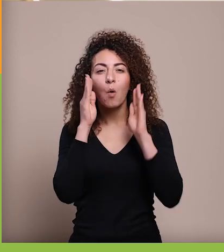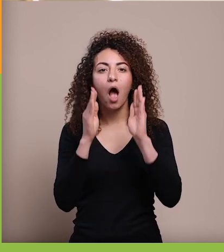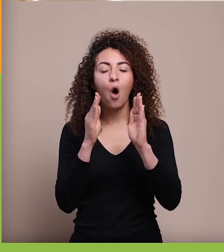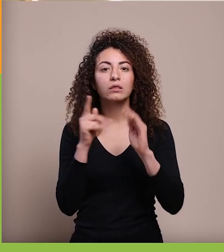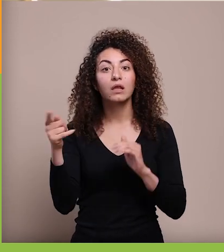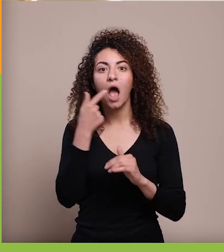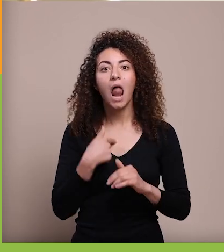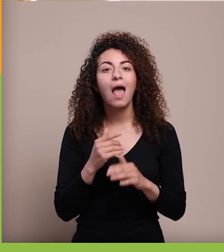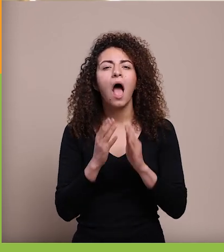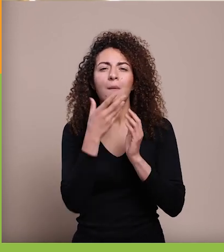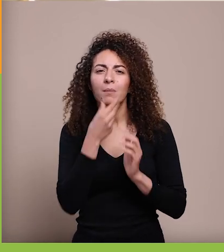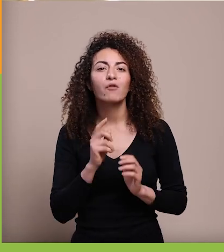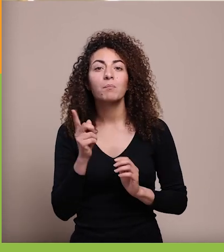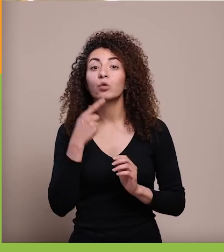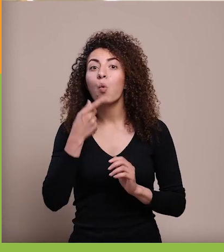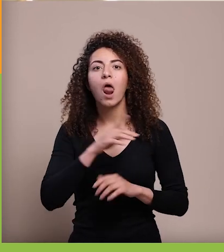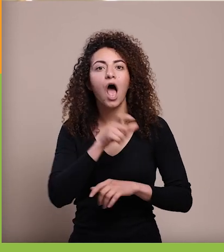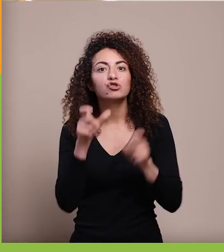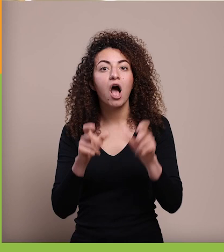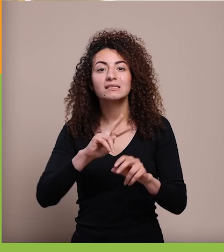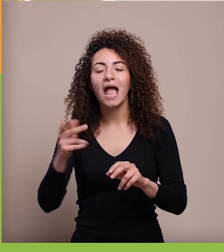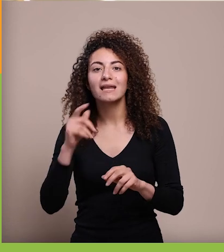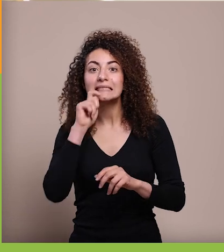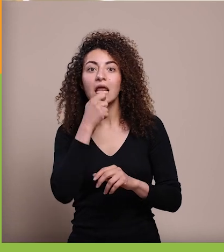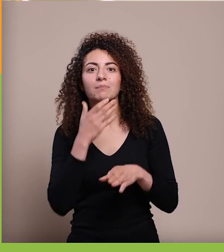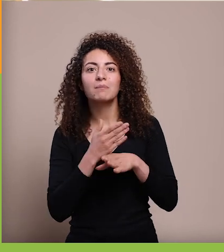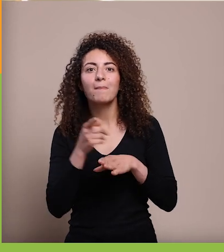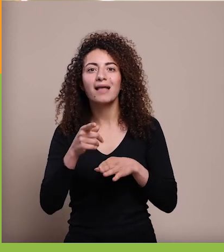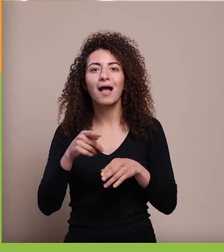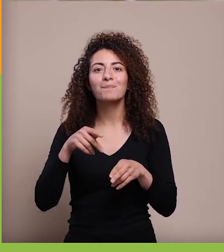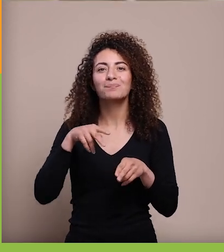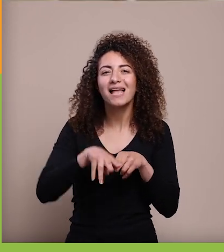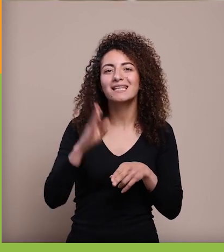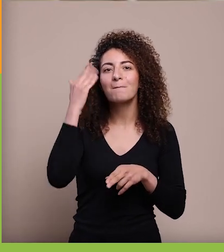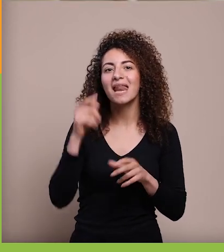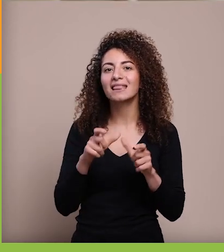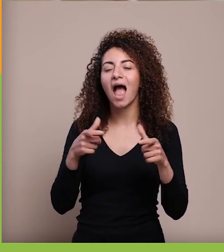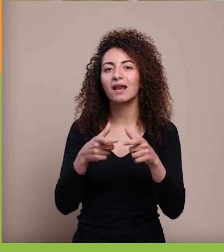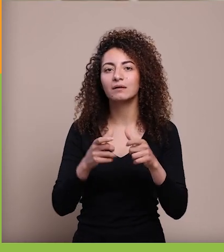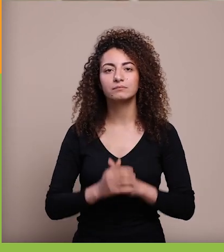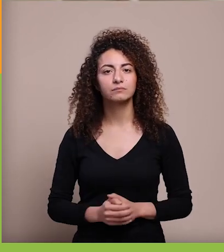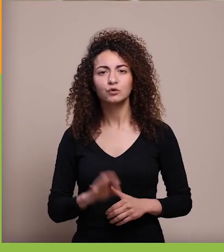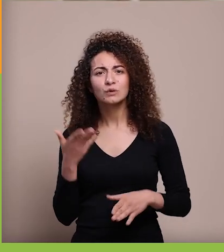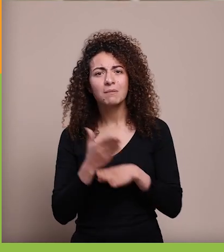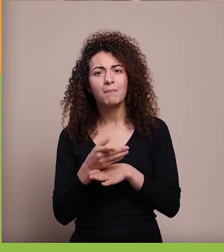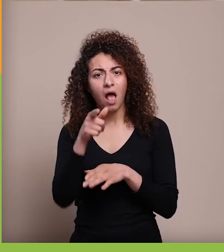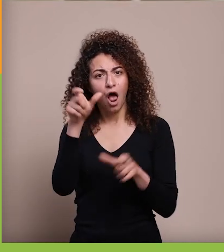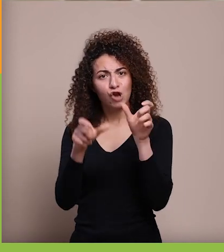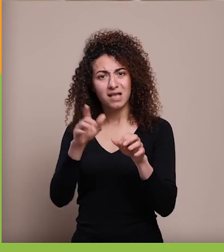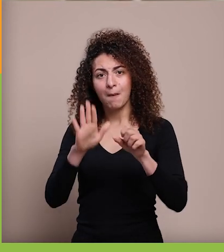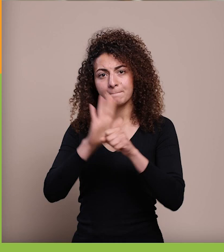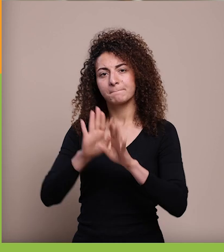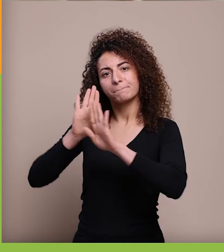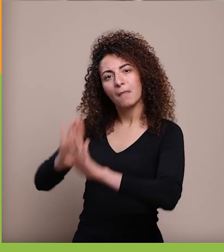أنه ما لازم نخبر حدا لأنه هيدا شي ممكن يؤذي بنات العالة ليه بدنا نقعدوا بالبيت بين أربع حيطان